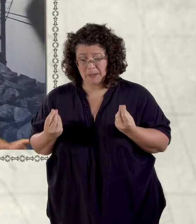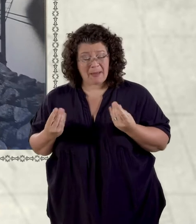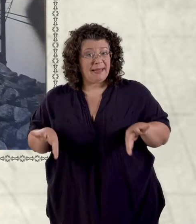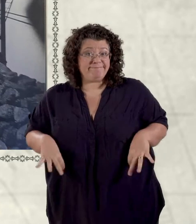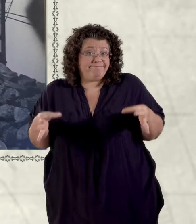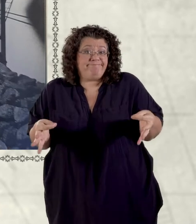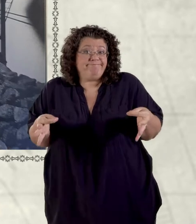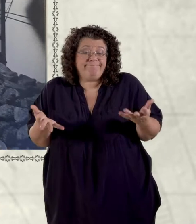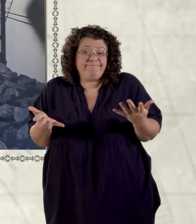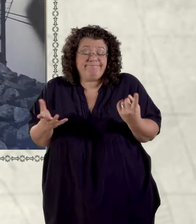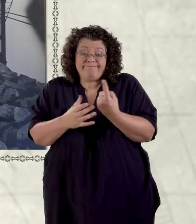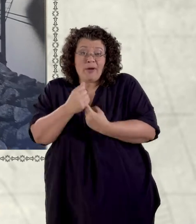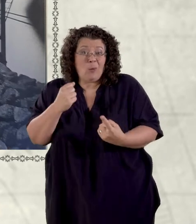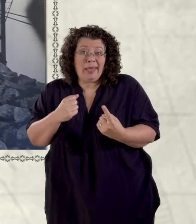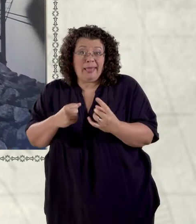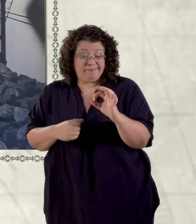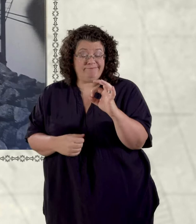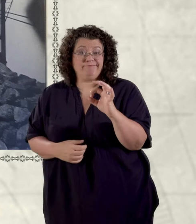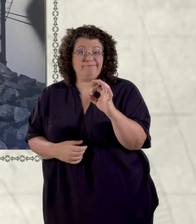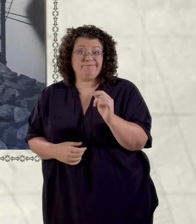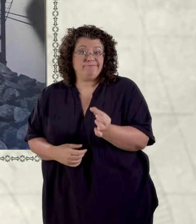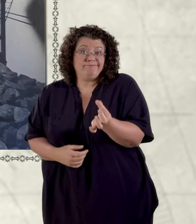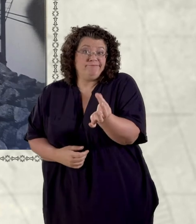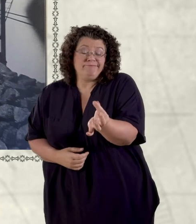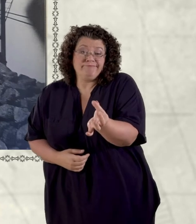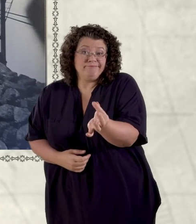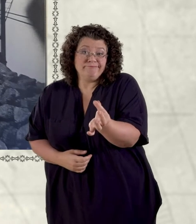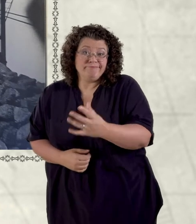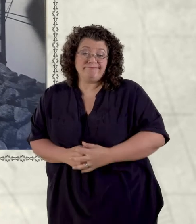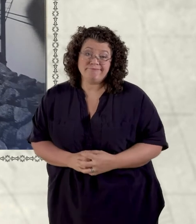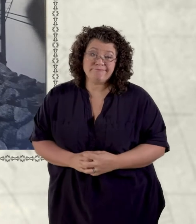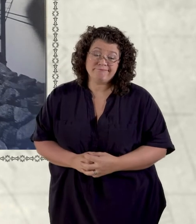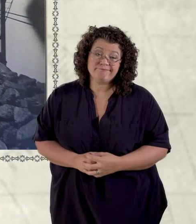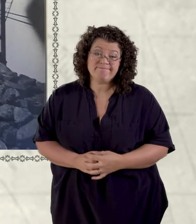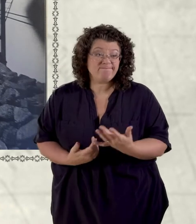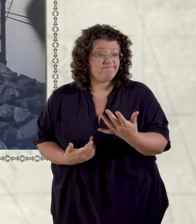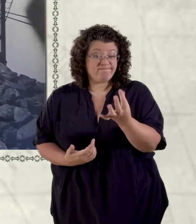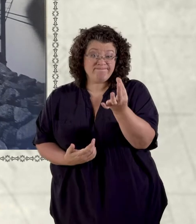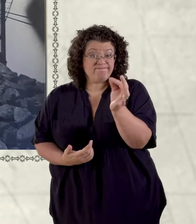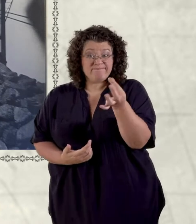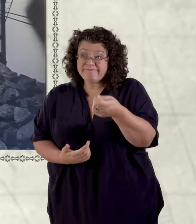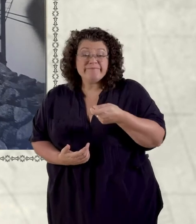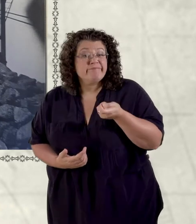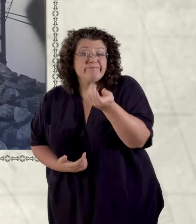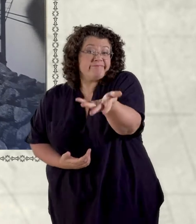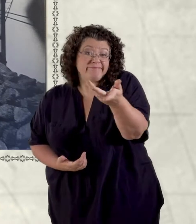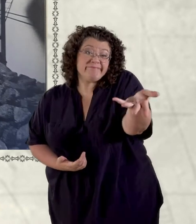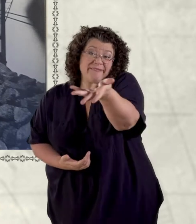ddim byd ar ôl. Mond hanner coron. A waith ych chi gael honno hefyd.